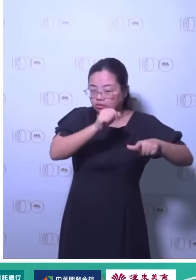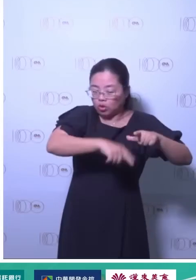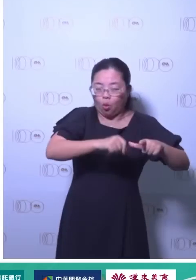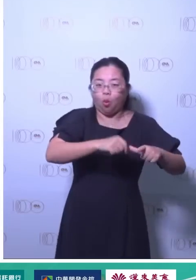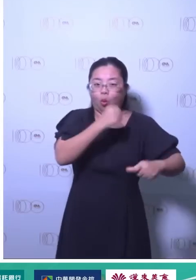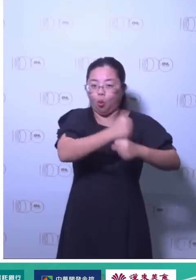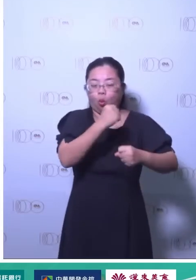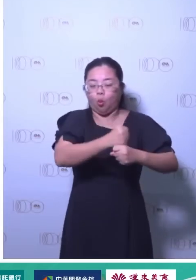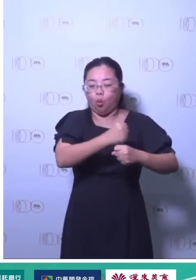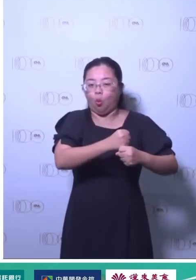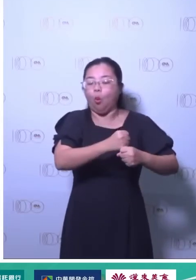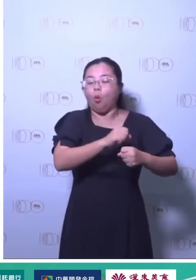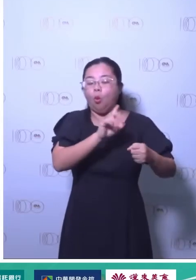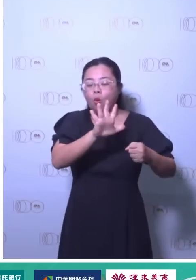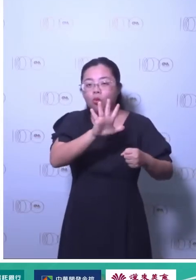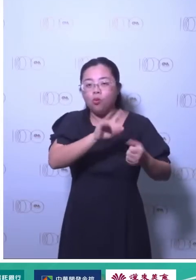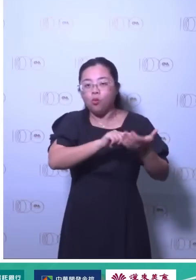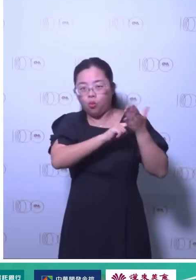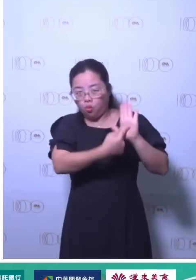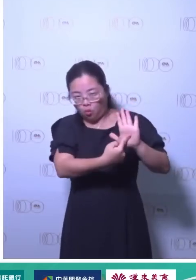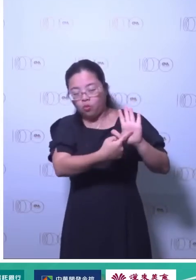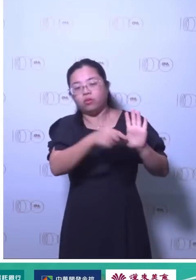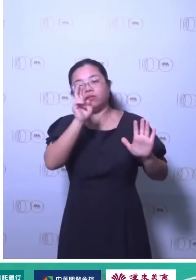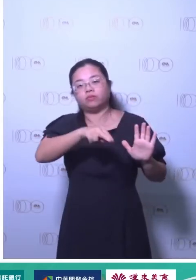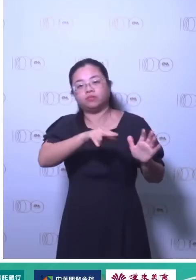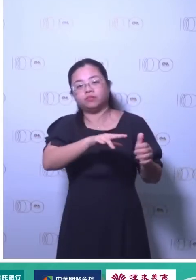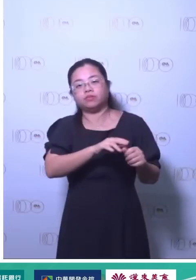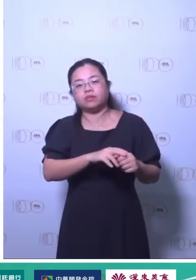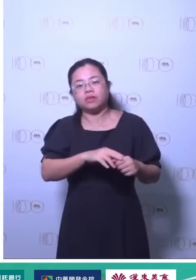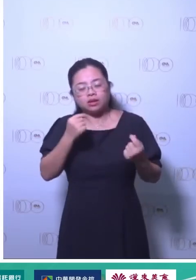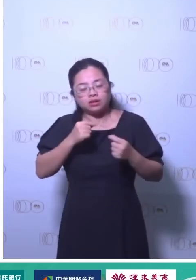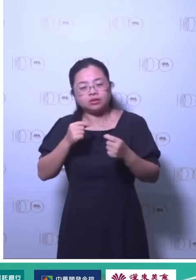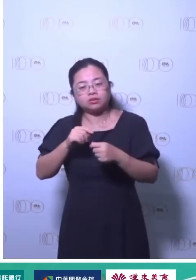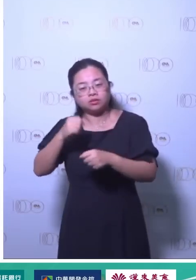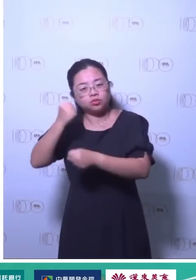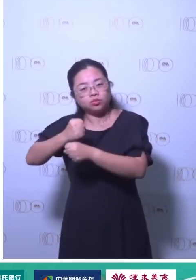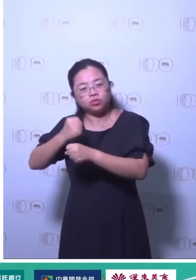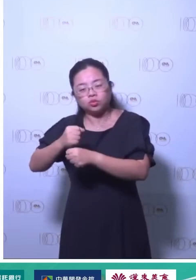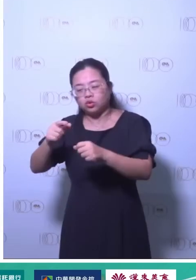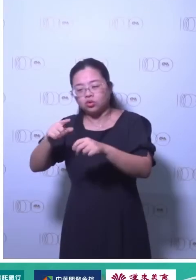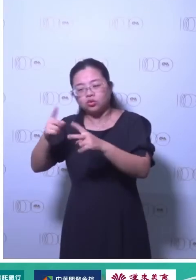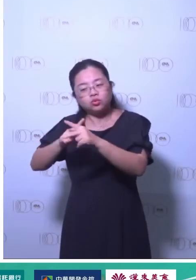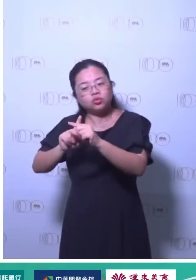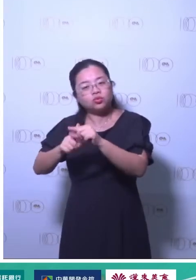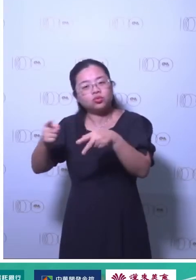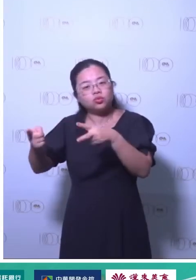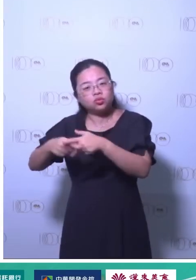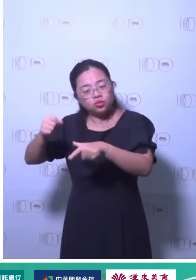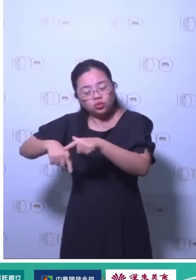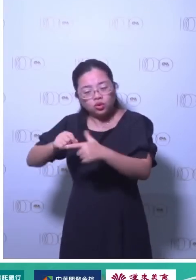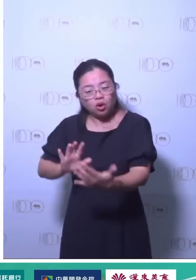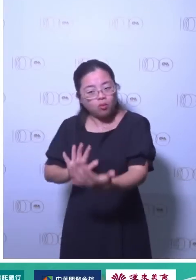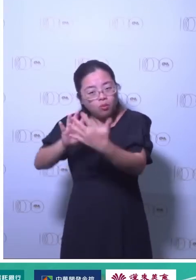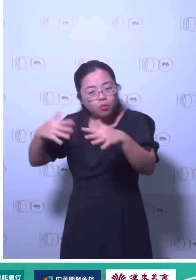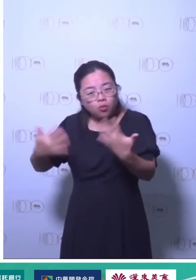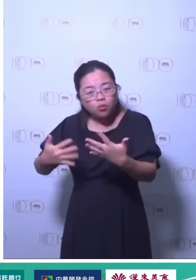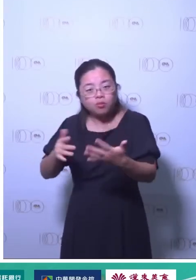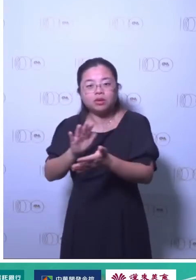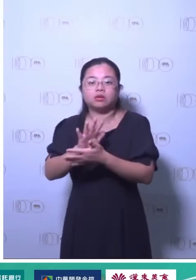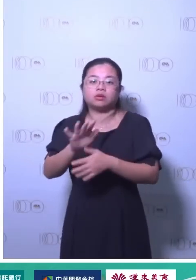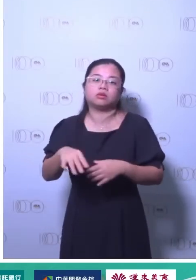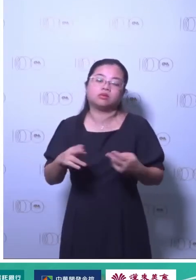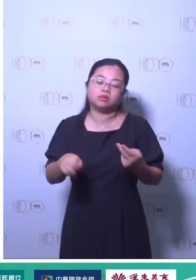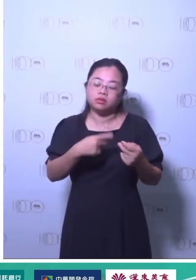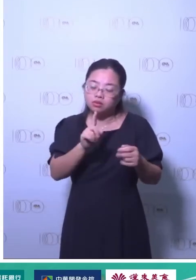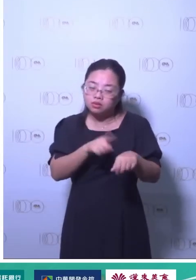我认为最快的方法是什么最快的方法就是看人家怎么做比较快就是你去看那些比如说台湾的大厂